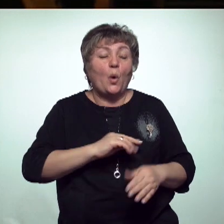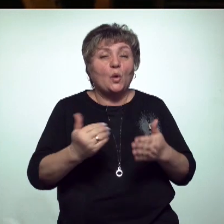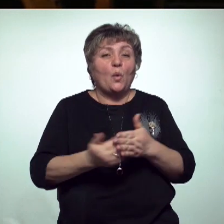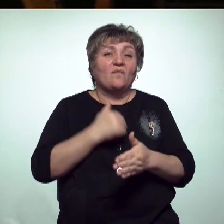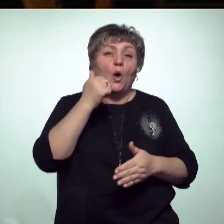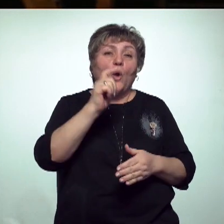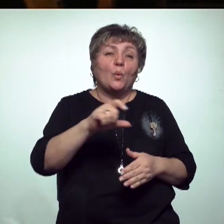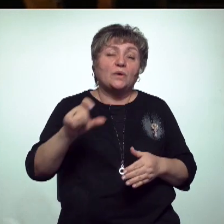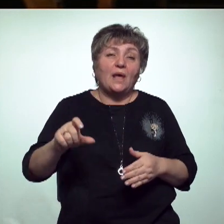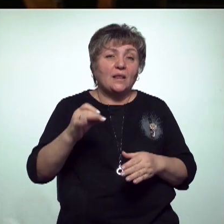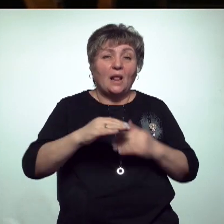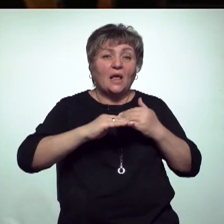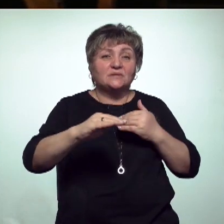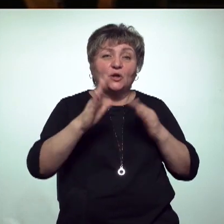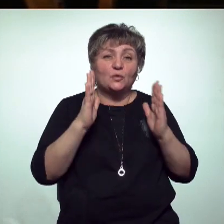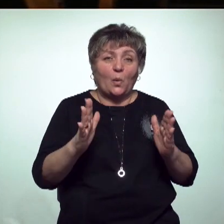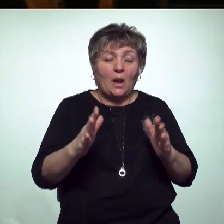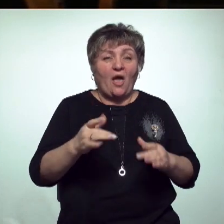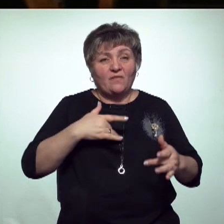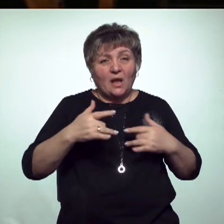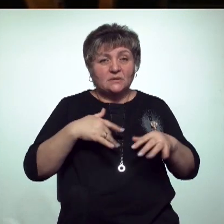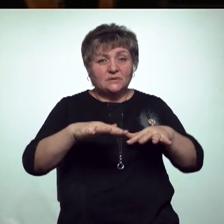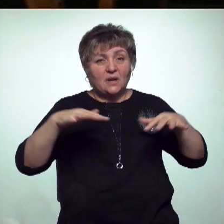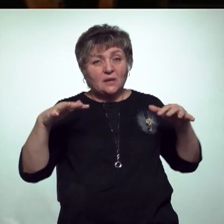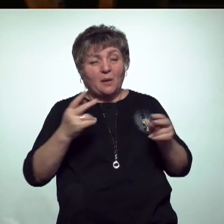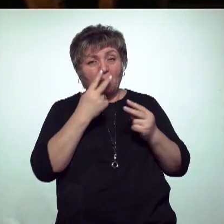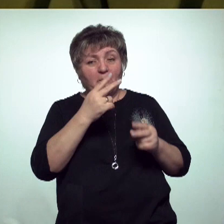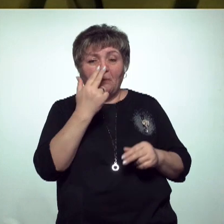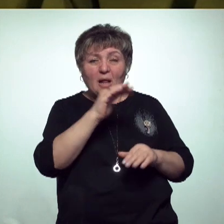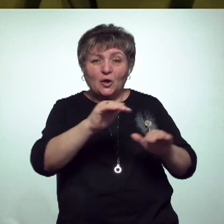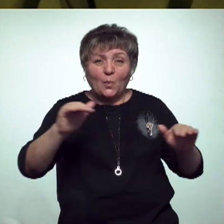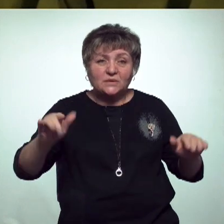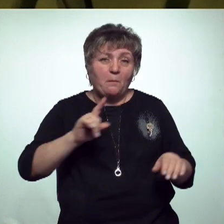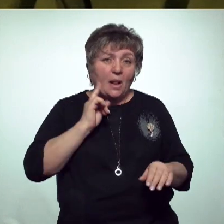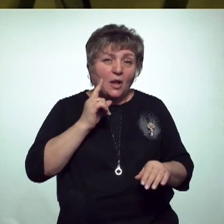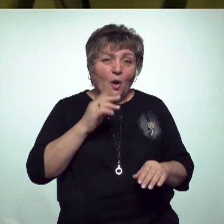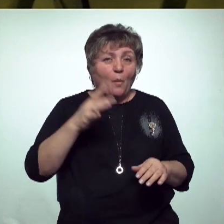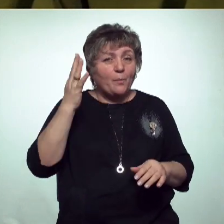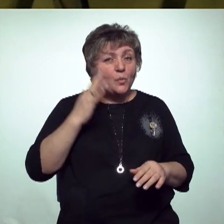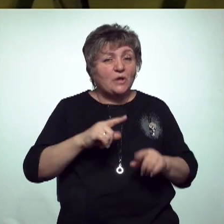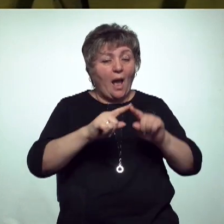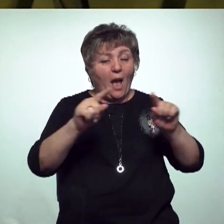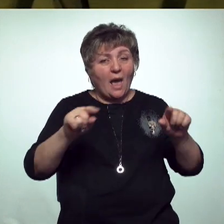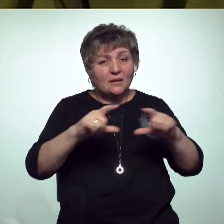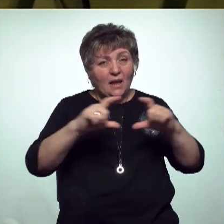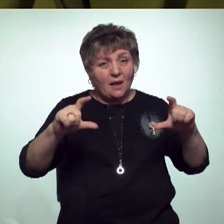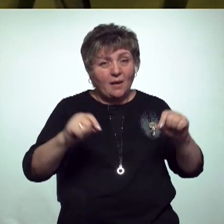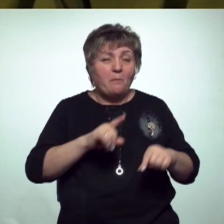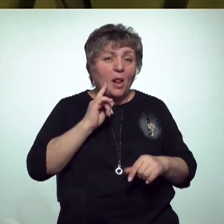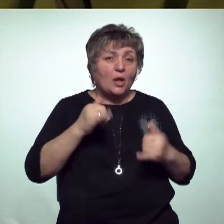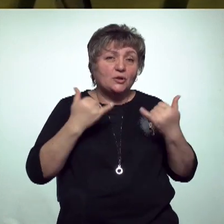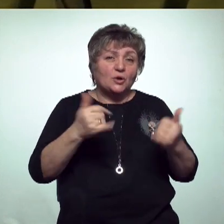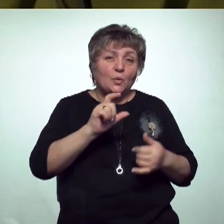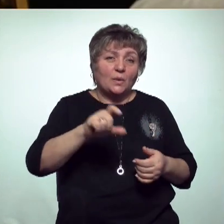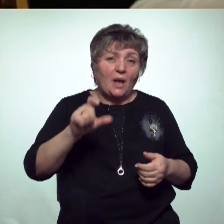люди не только на сцене, но и в зрительном зале. В театр потянулись подростки и молодежь. Пушкинская карта открыла возможности для молодых людей чаще